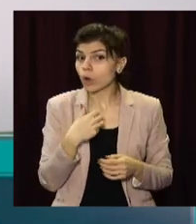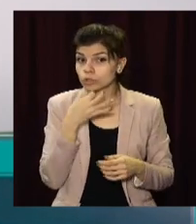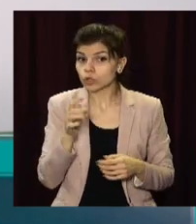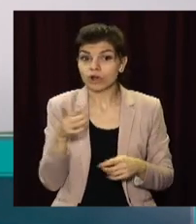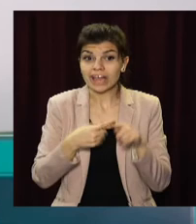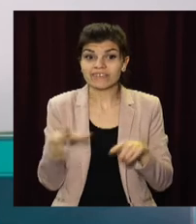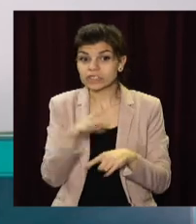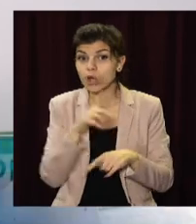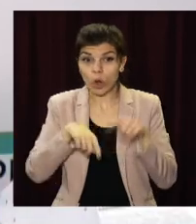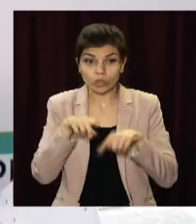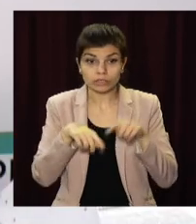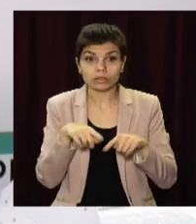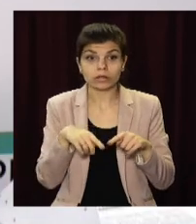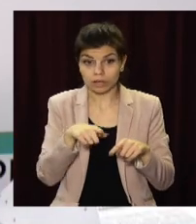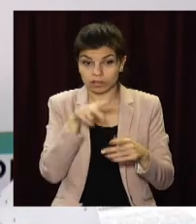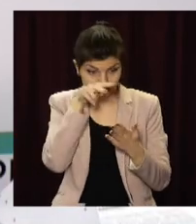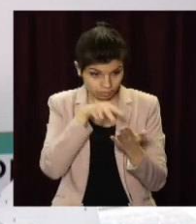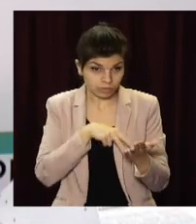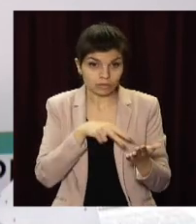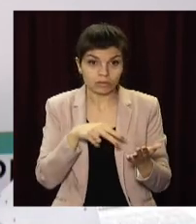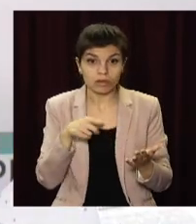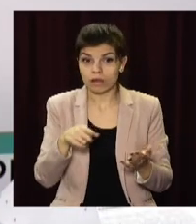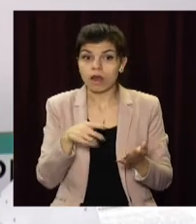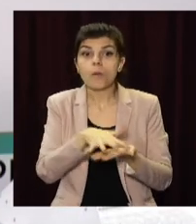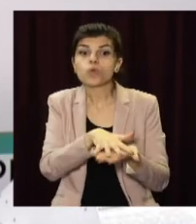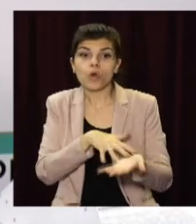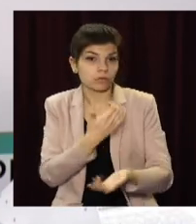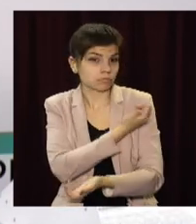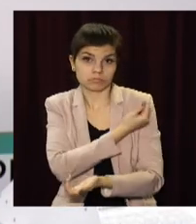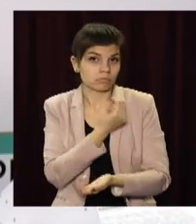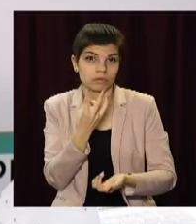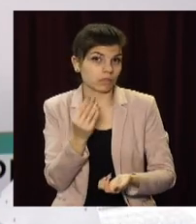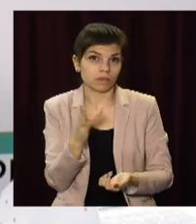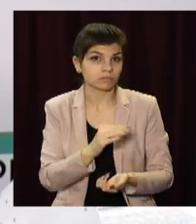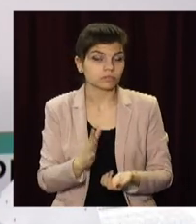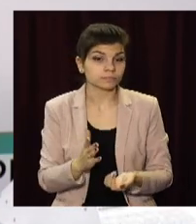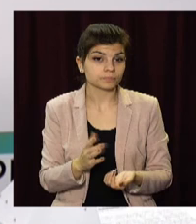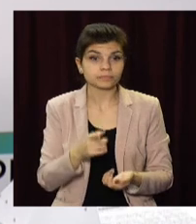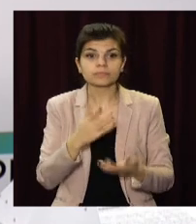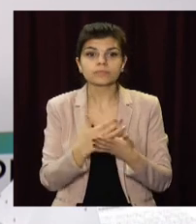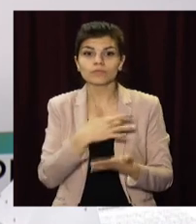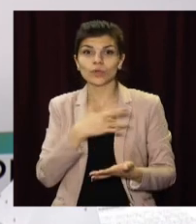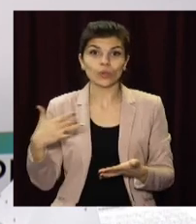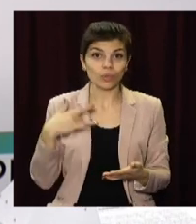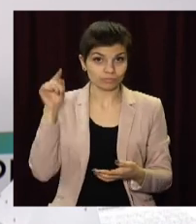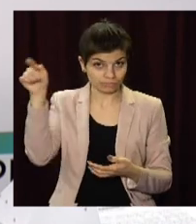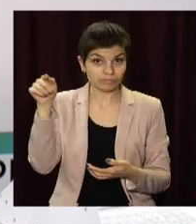родини, ми вже вже потім просматривали, вони всі прививалися далі. Зараз у нас в туб-диспансері робіт